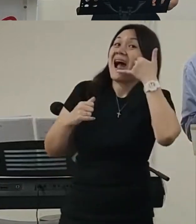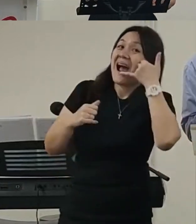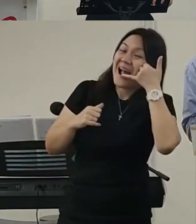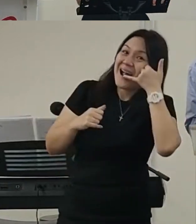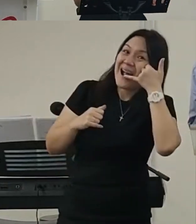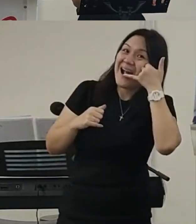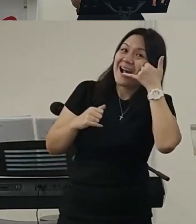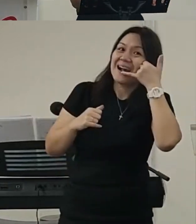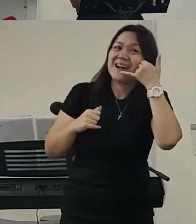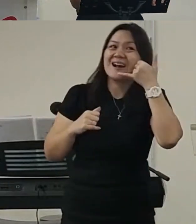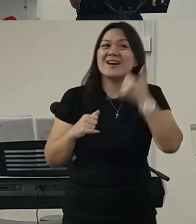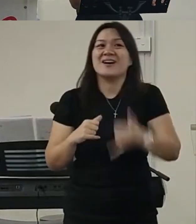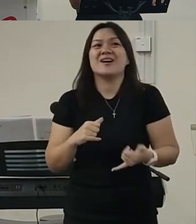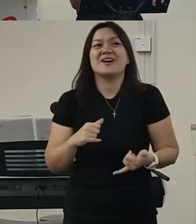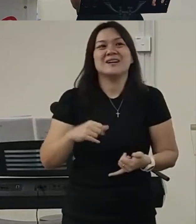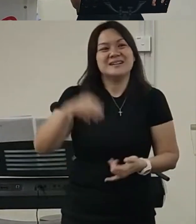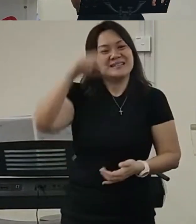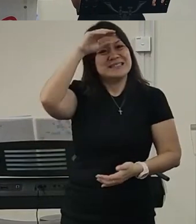所以呢